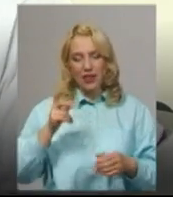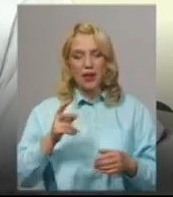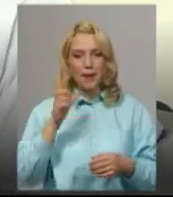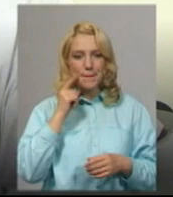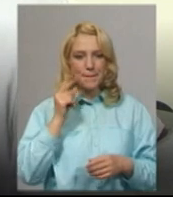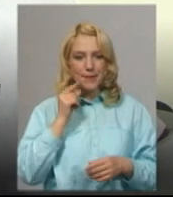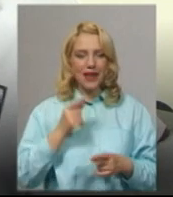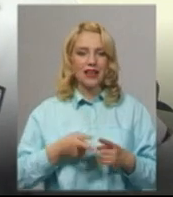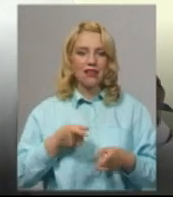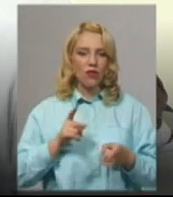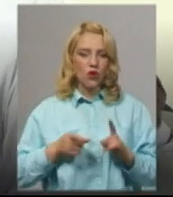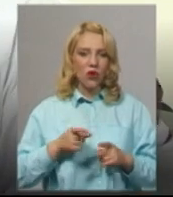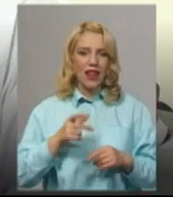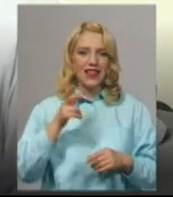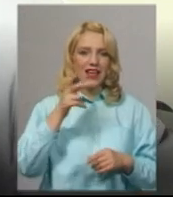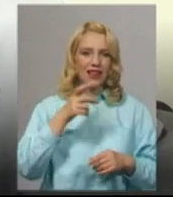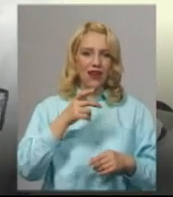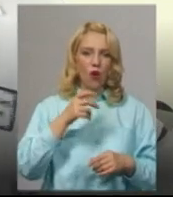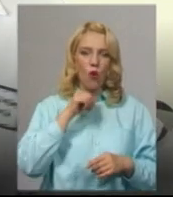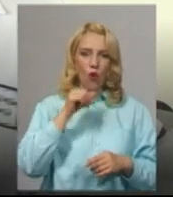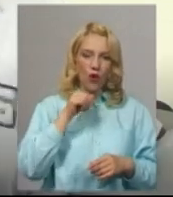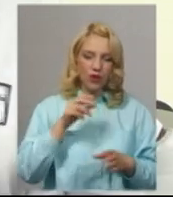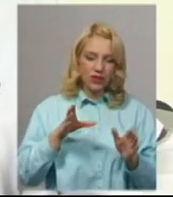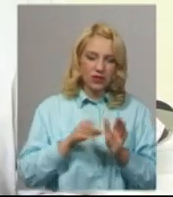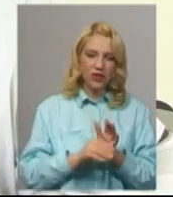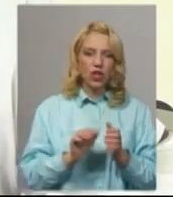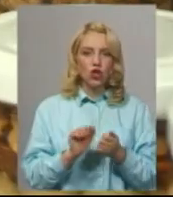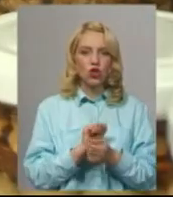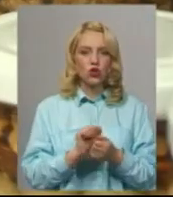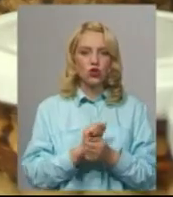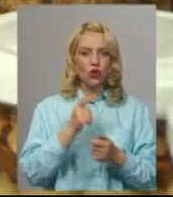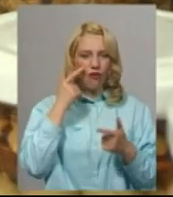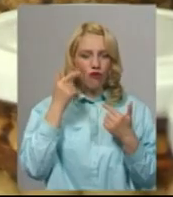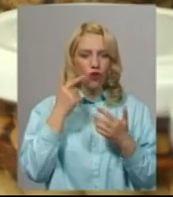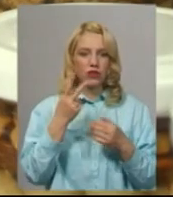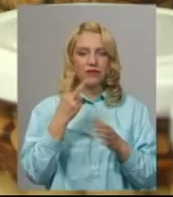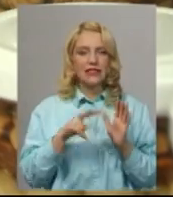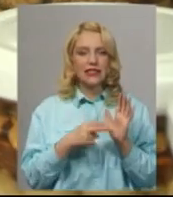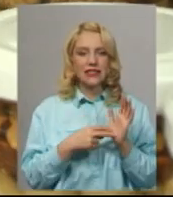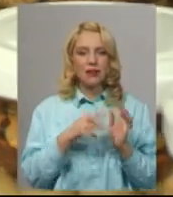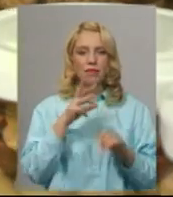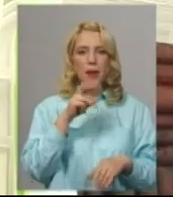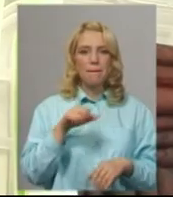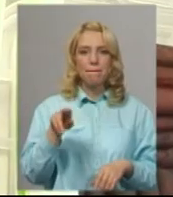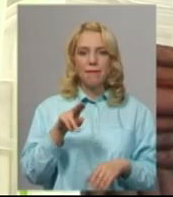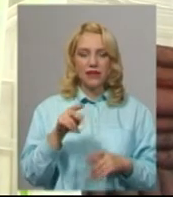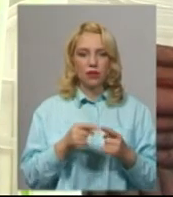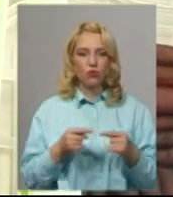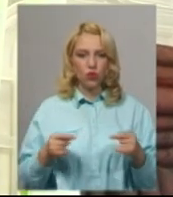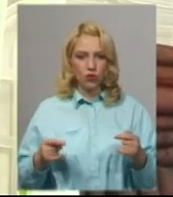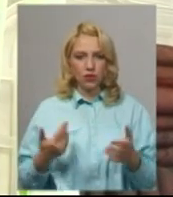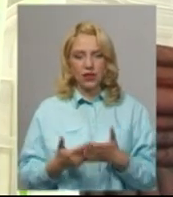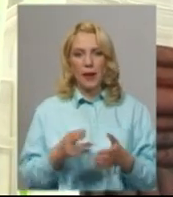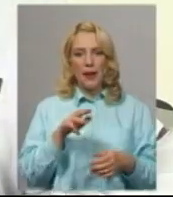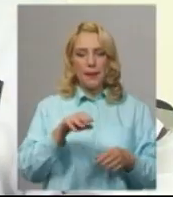горіхи грецькі і сухофрукти. Зараз у нас близько 27 видів медової продукції. Ми виробляємо